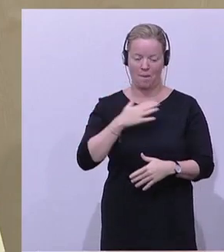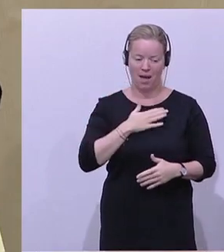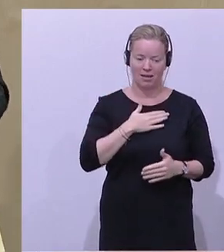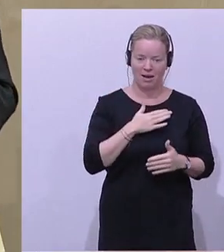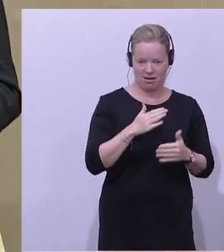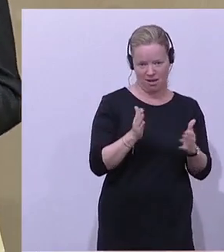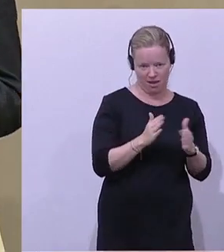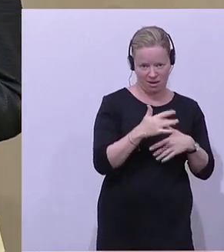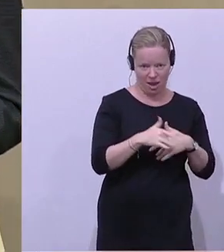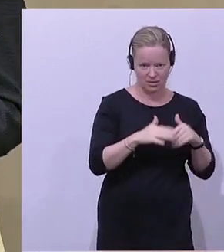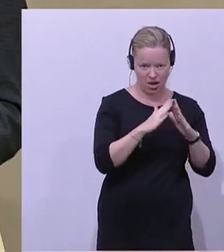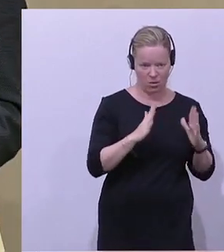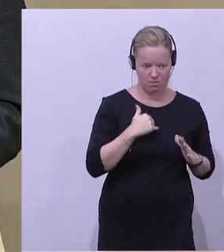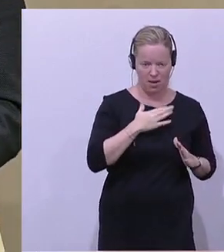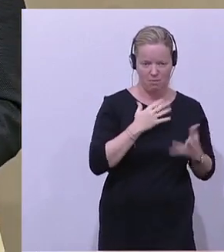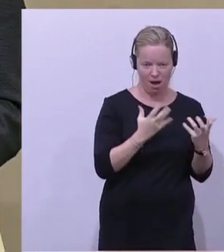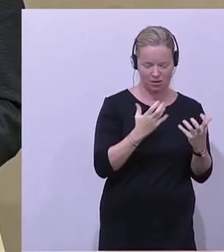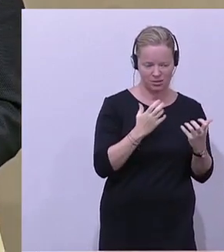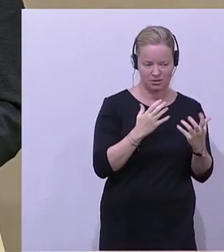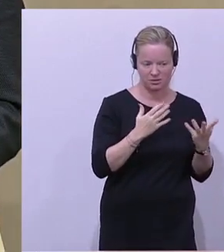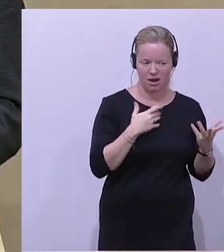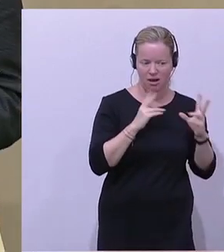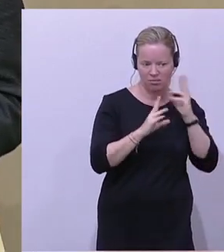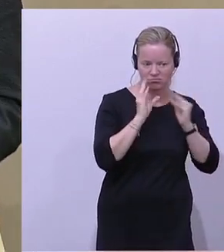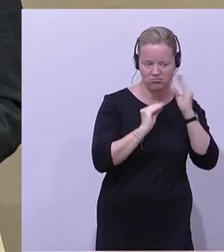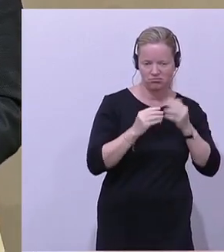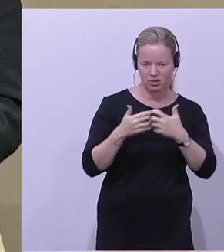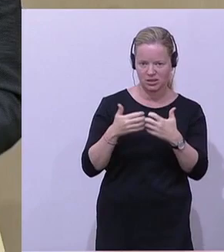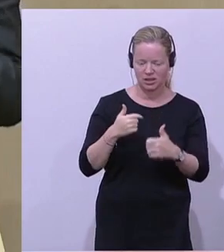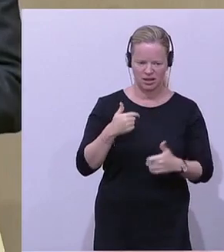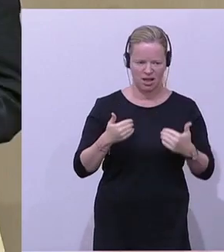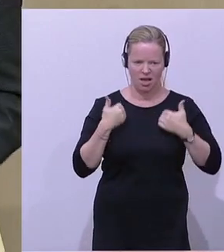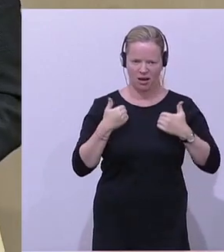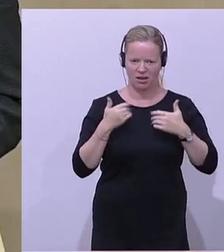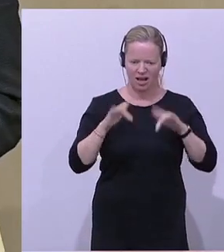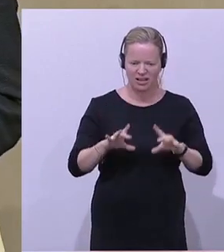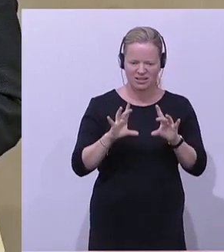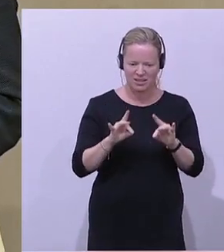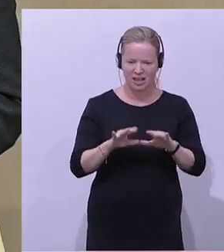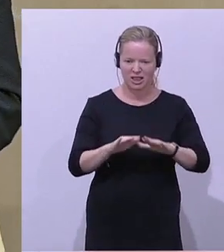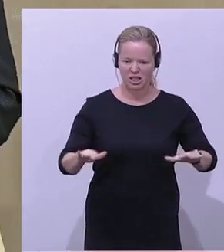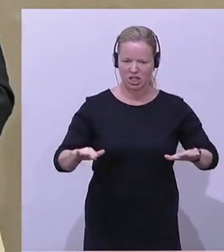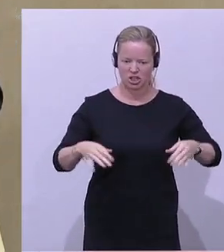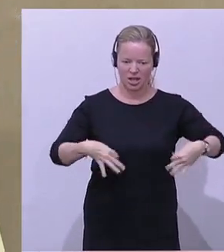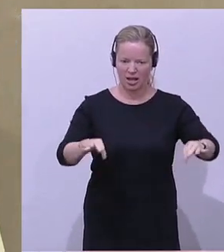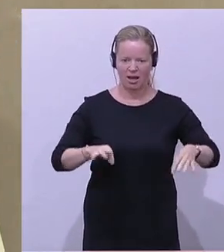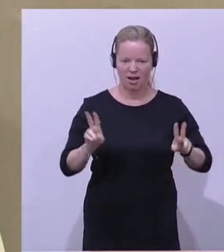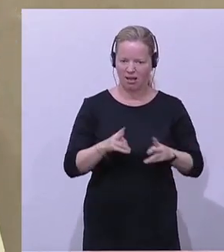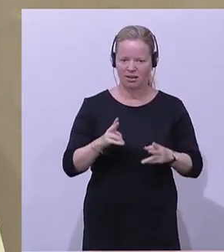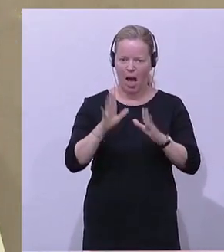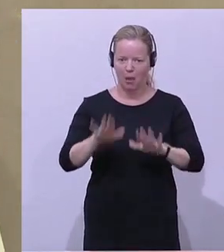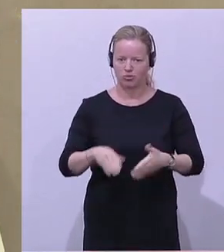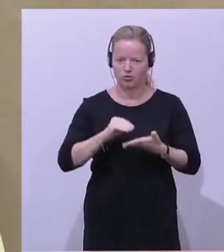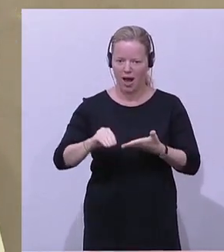kleinen Gasthof, habe ich mich manchmal wirklich geärgert darüber. Wenn du zehn Tischdecken kaufst, kannst du nicht das geringwertige Wirtschaftsgüter abschreiben,